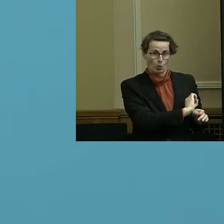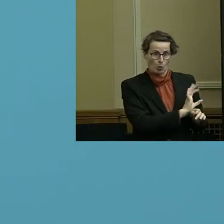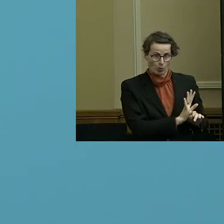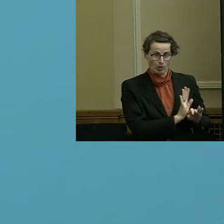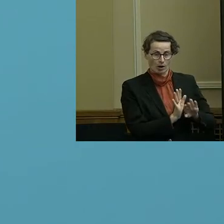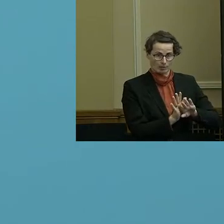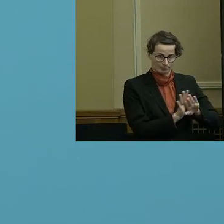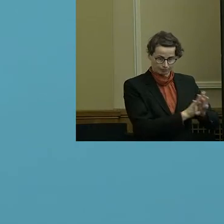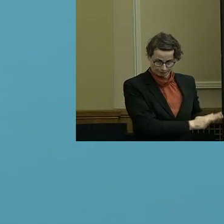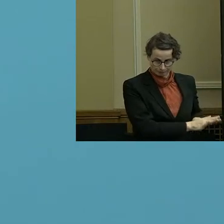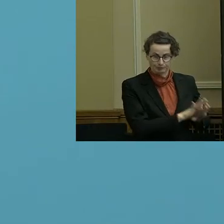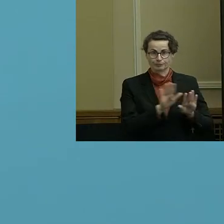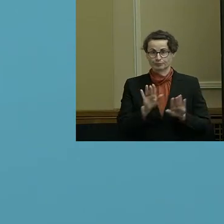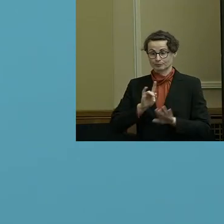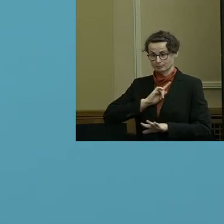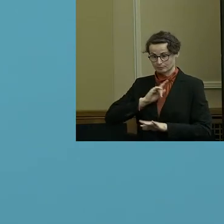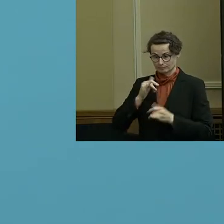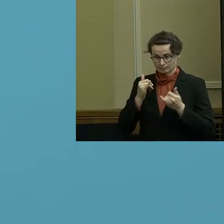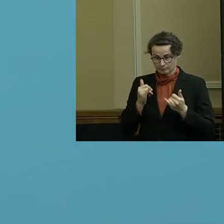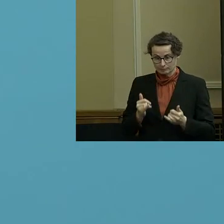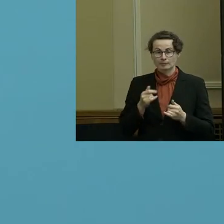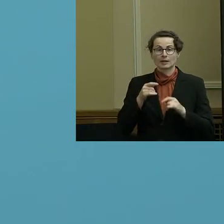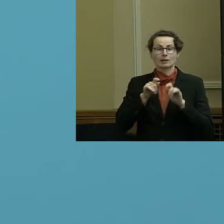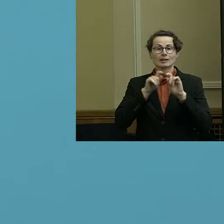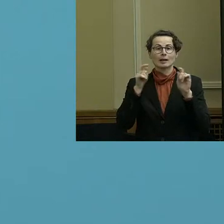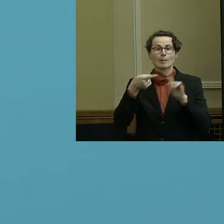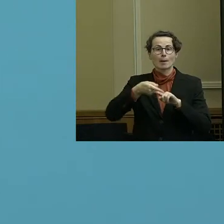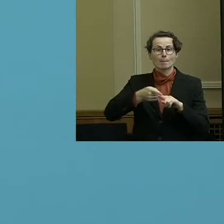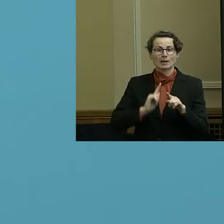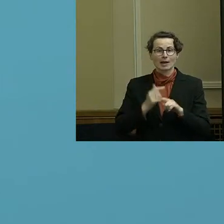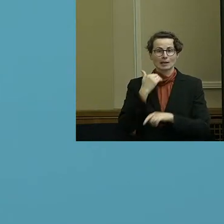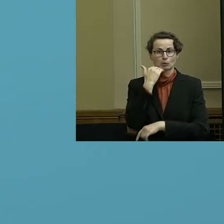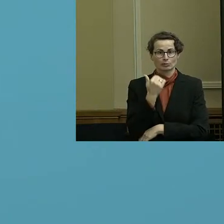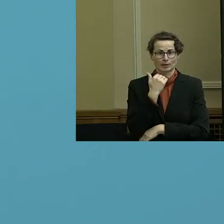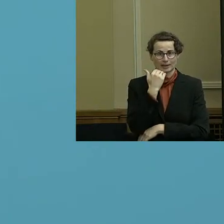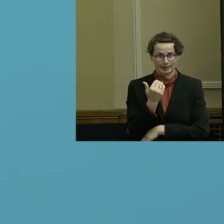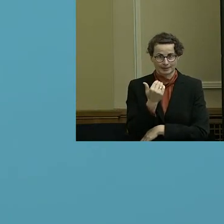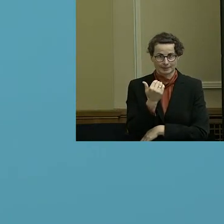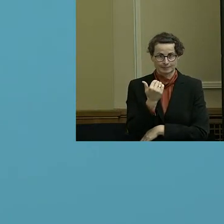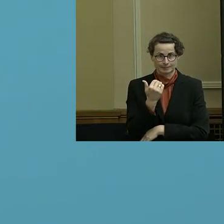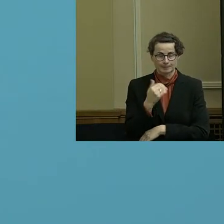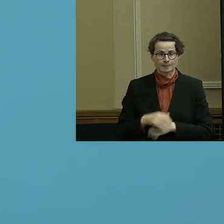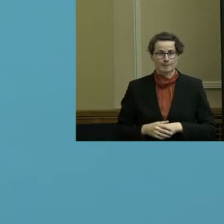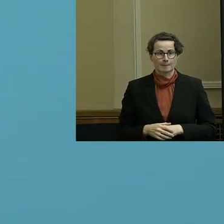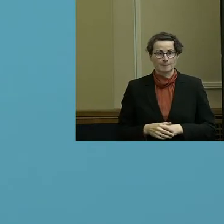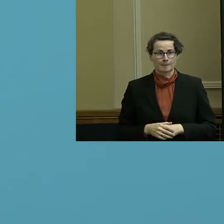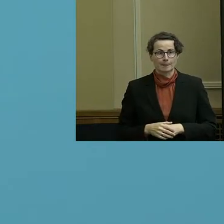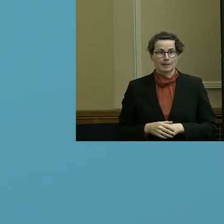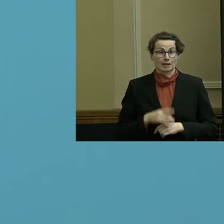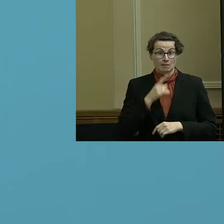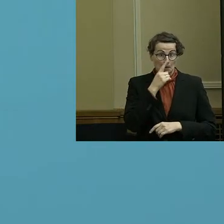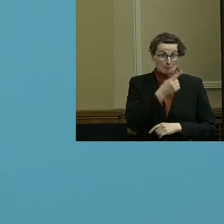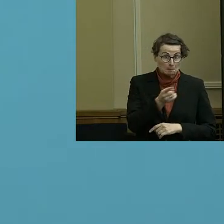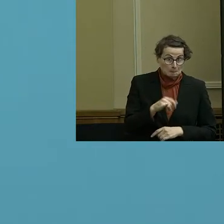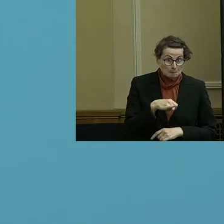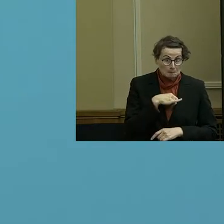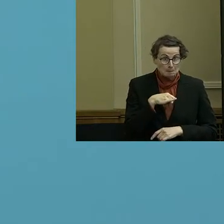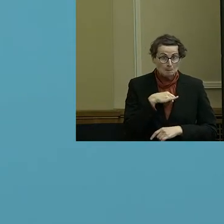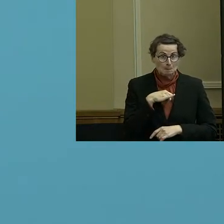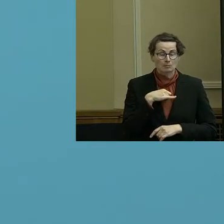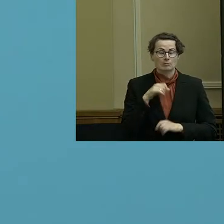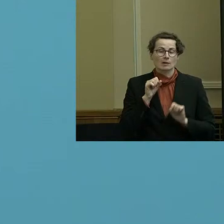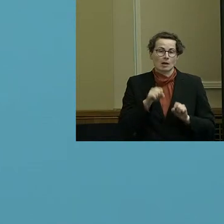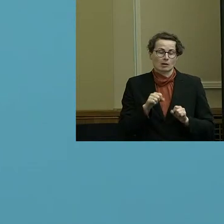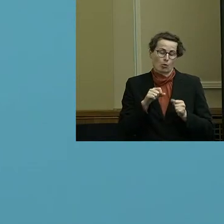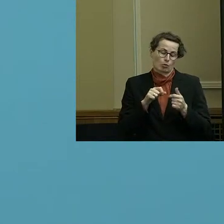dann jetzt was zum Beteiligungsbericht sagen und wenn Sie Interesse haben, kann ich